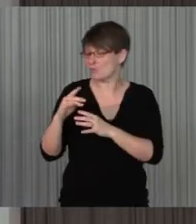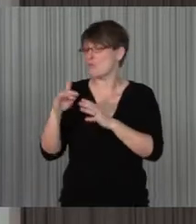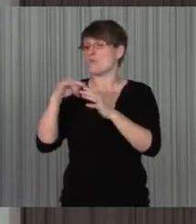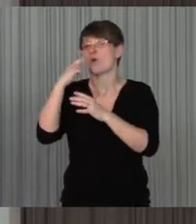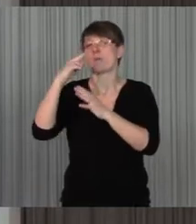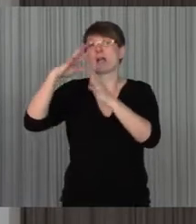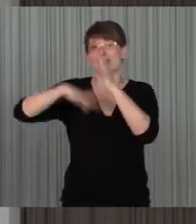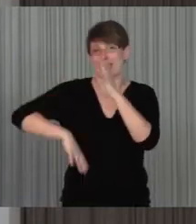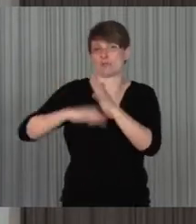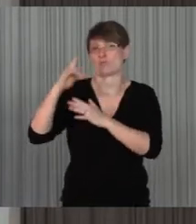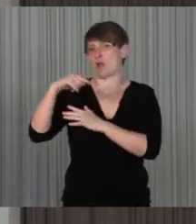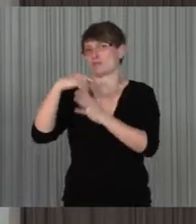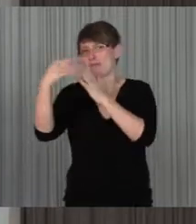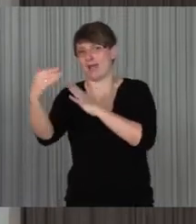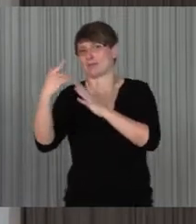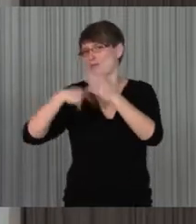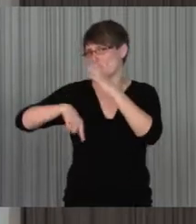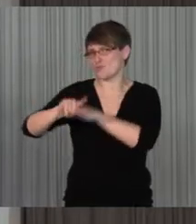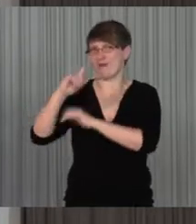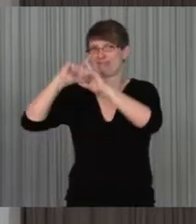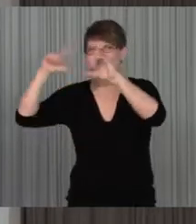und Text, sondern auch über Bild